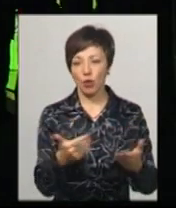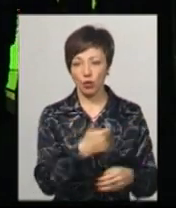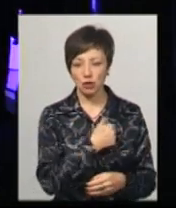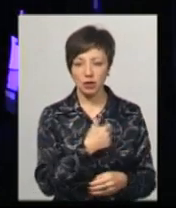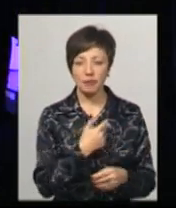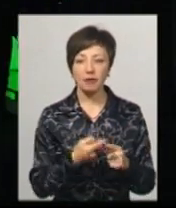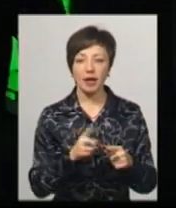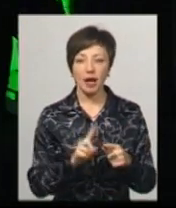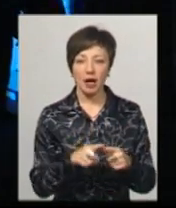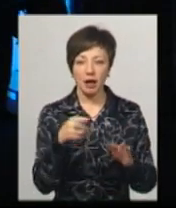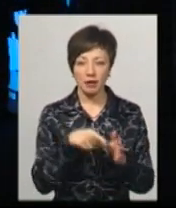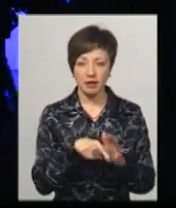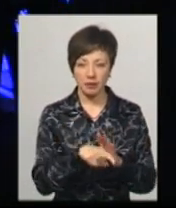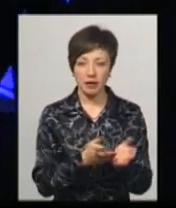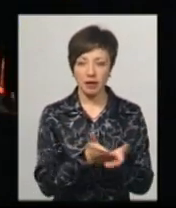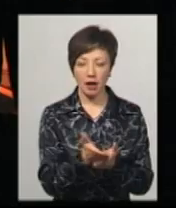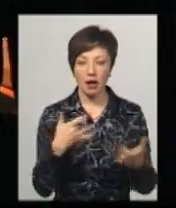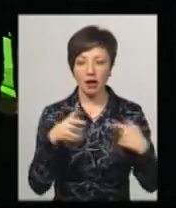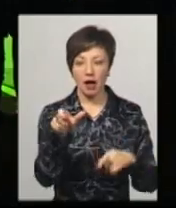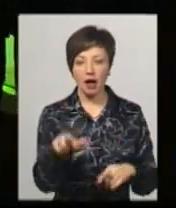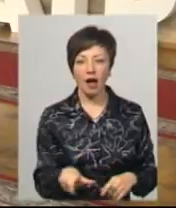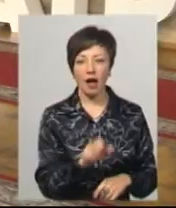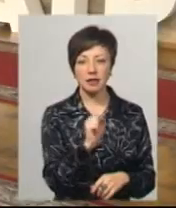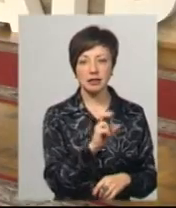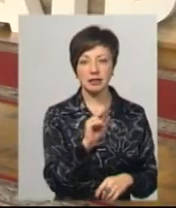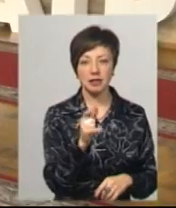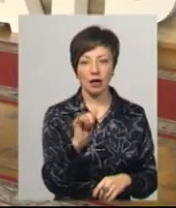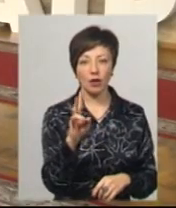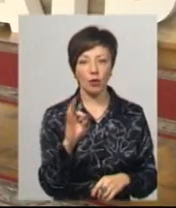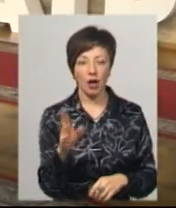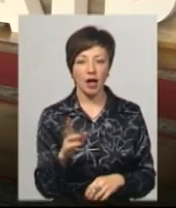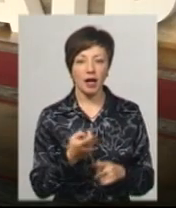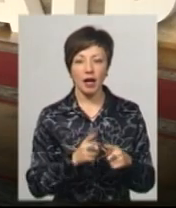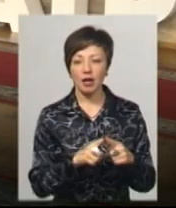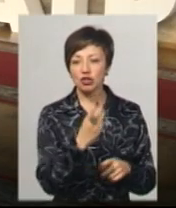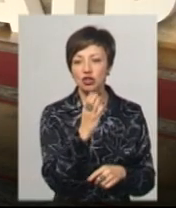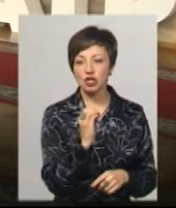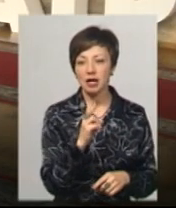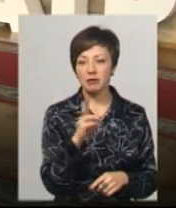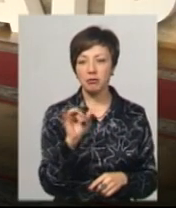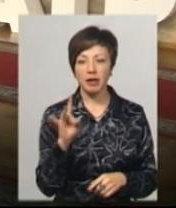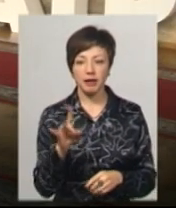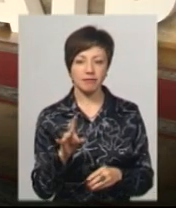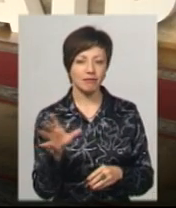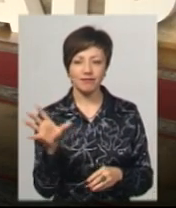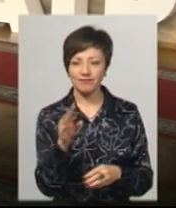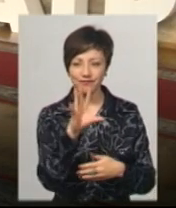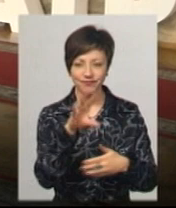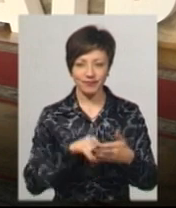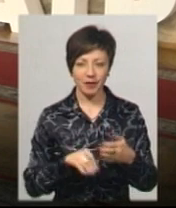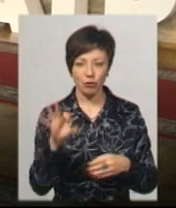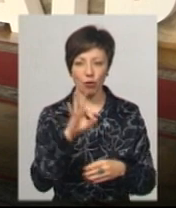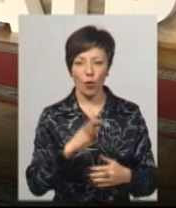сюжетною лінією герцог Урсіно. Його грає Андрій Цеганок. Шекспір, взагалі, мені здається, весь про любов. І